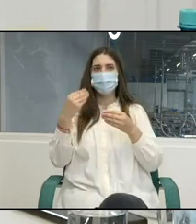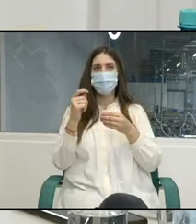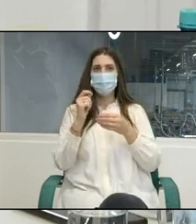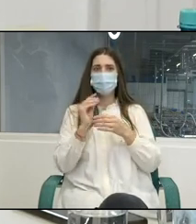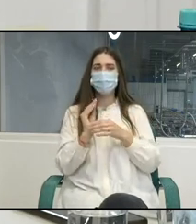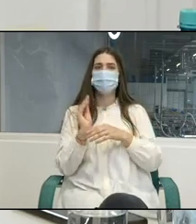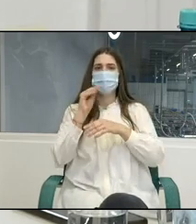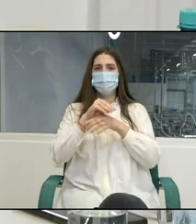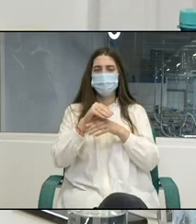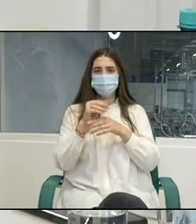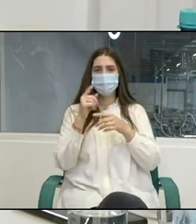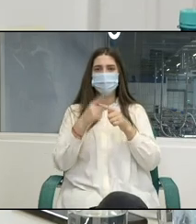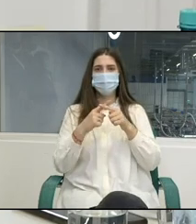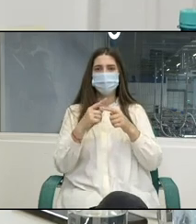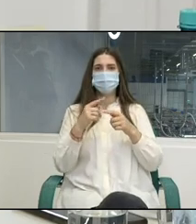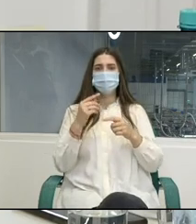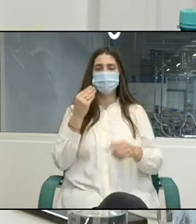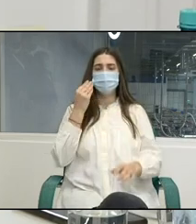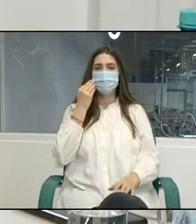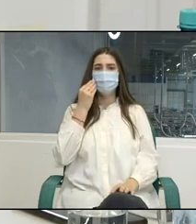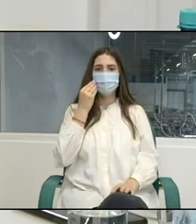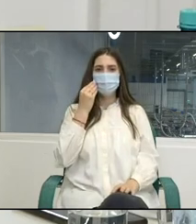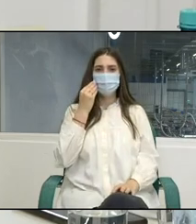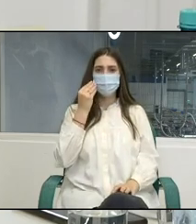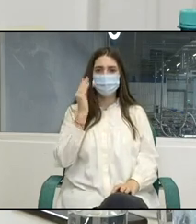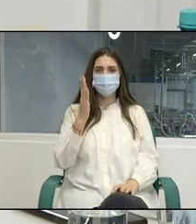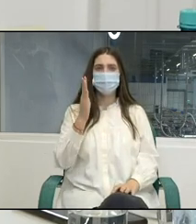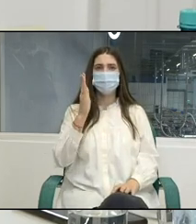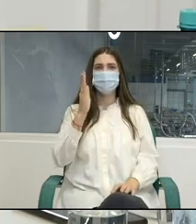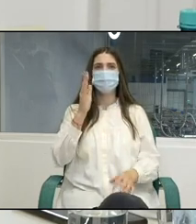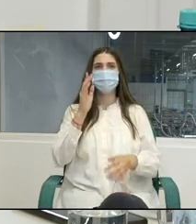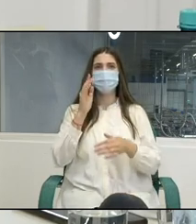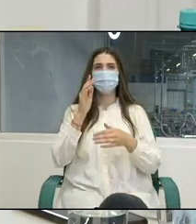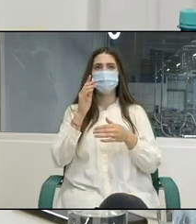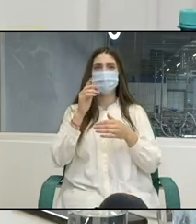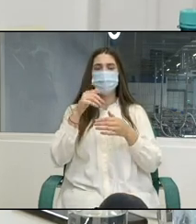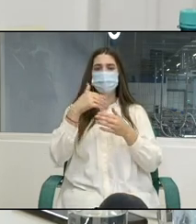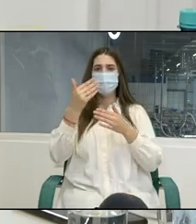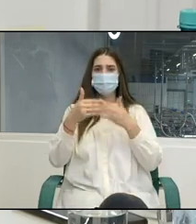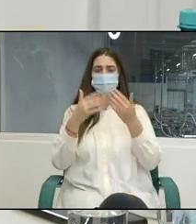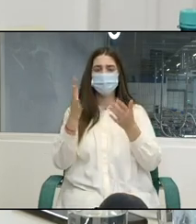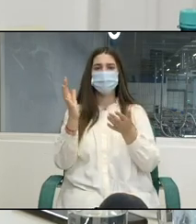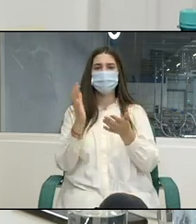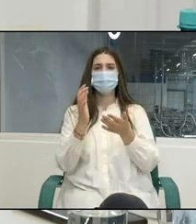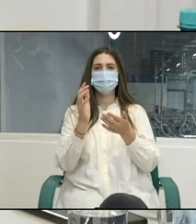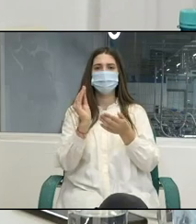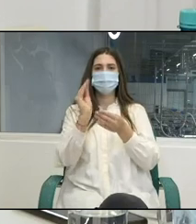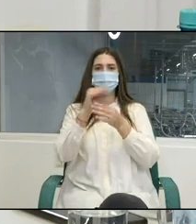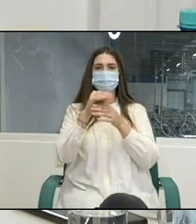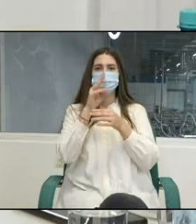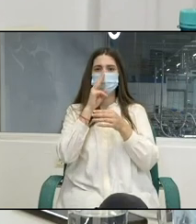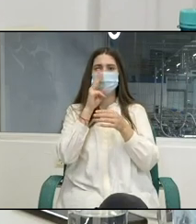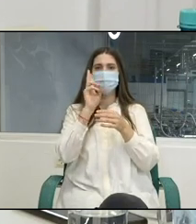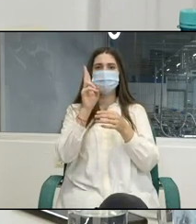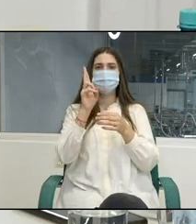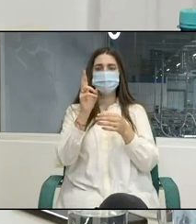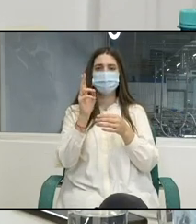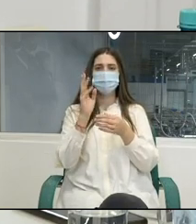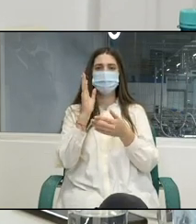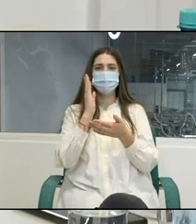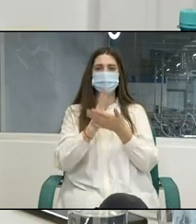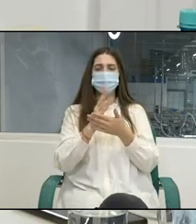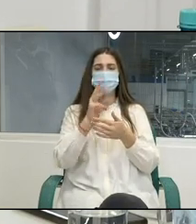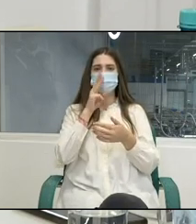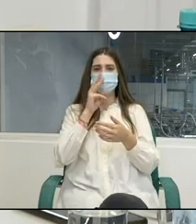sindicaliști împreună cu partenerii sociale vom cere și urmează să realizăm și o majorare a salariilor pentru cei care au